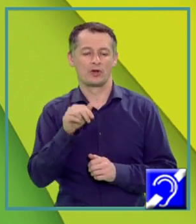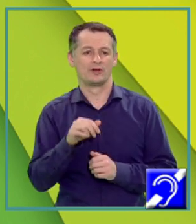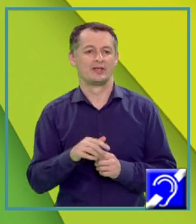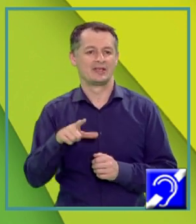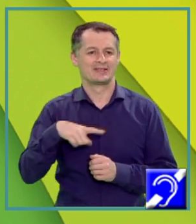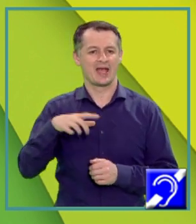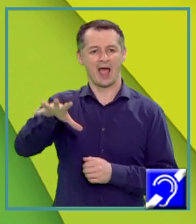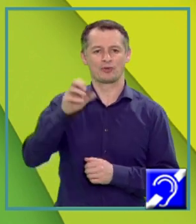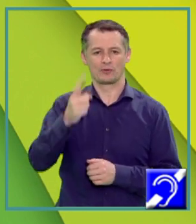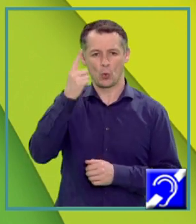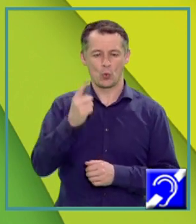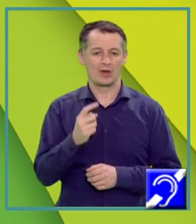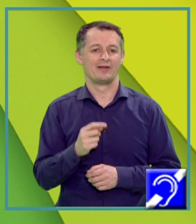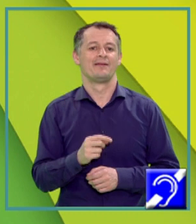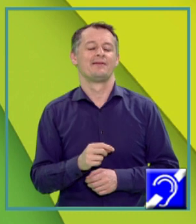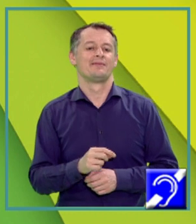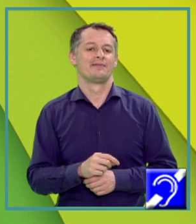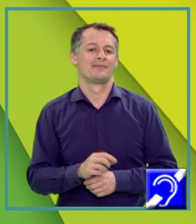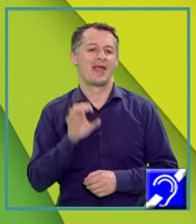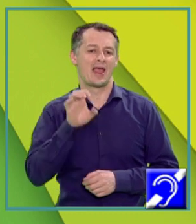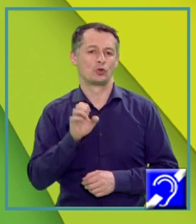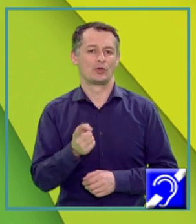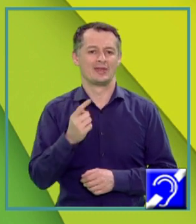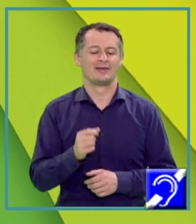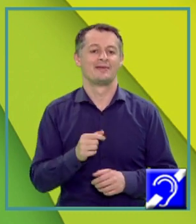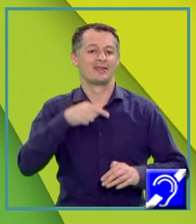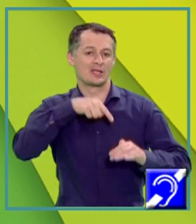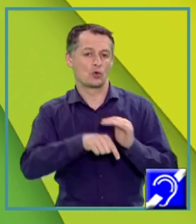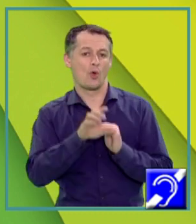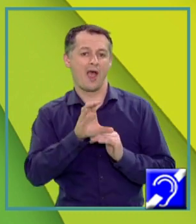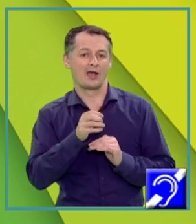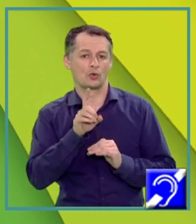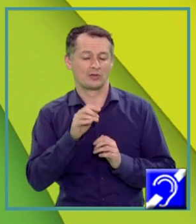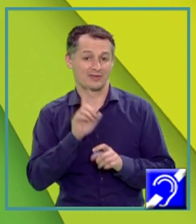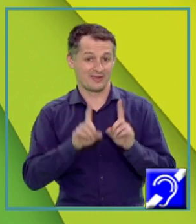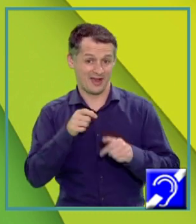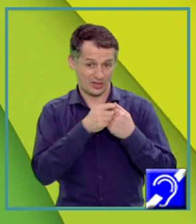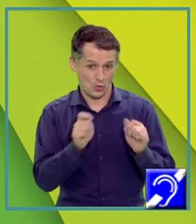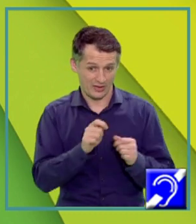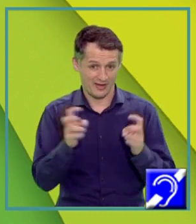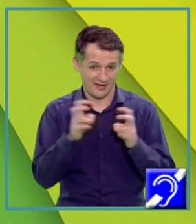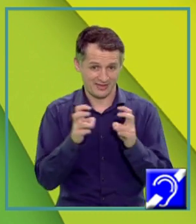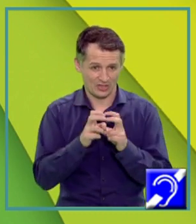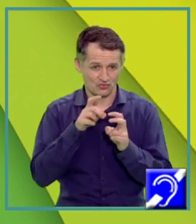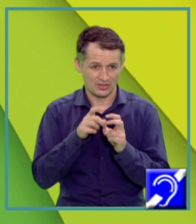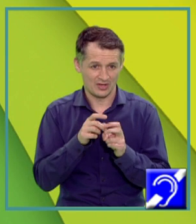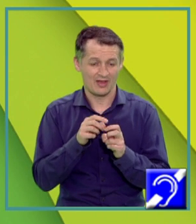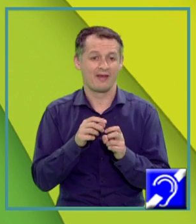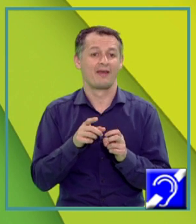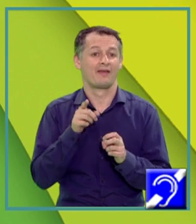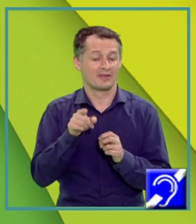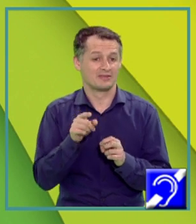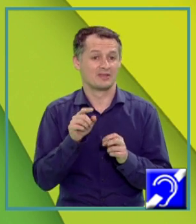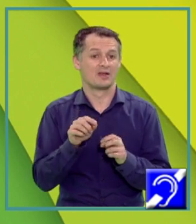absorbit de un electron din interiorul catodului. Dacă întreaga energie a fotonului absorbit este